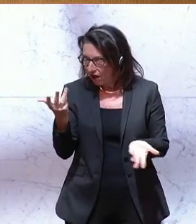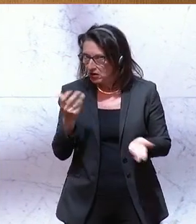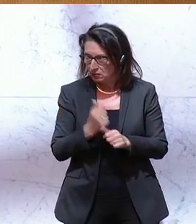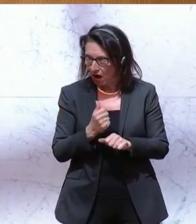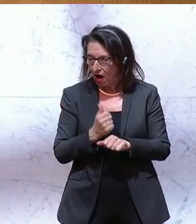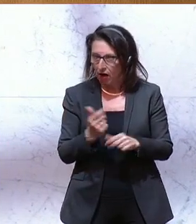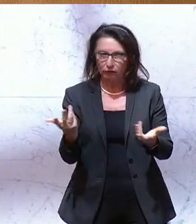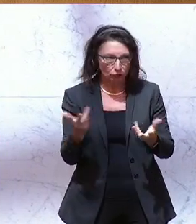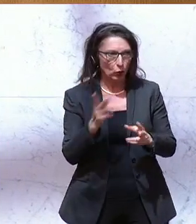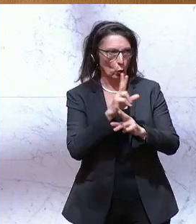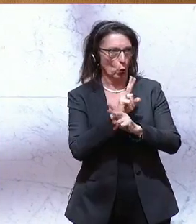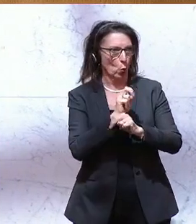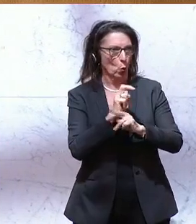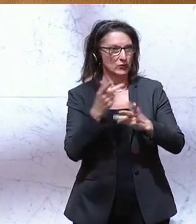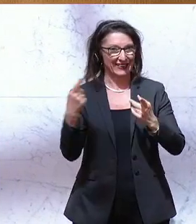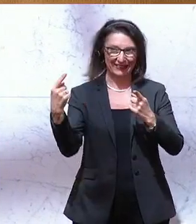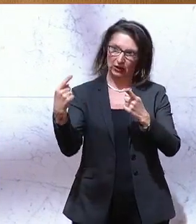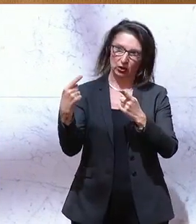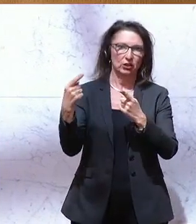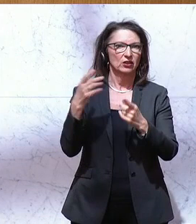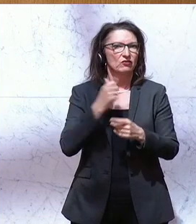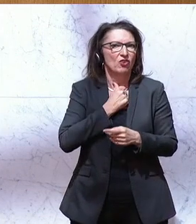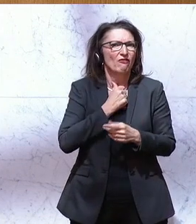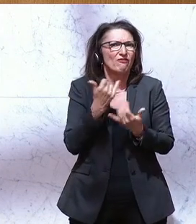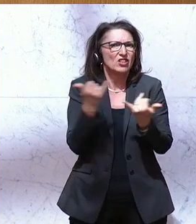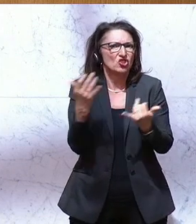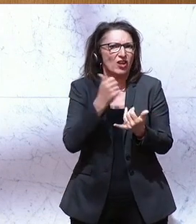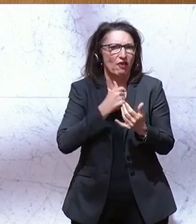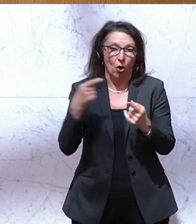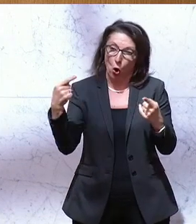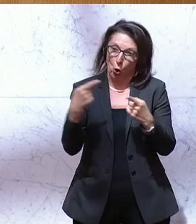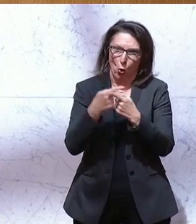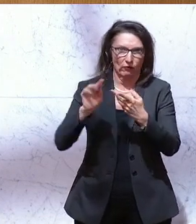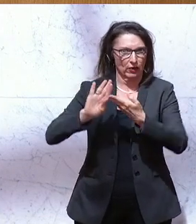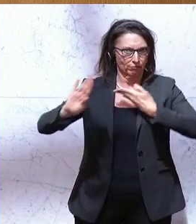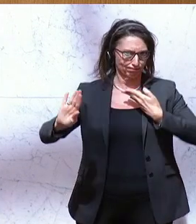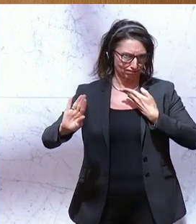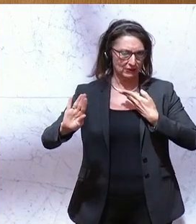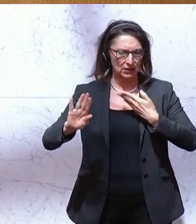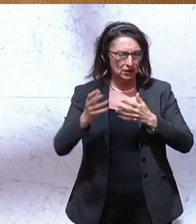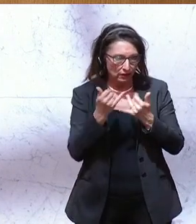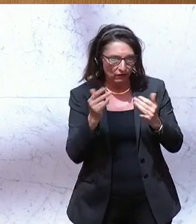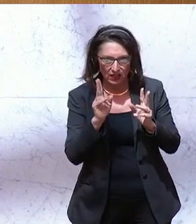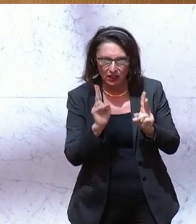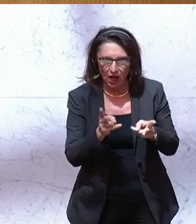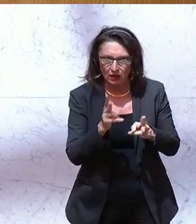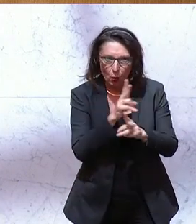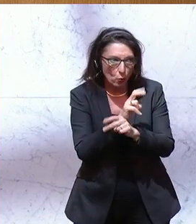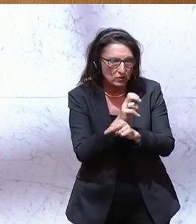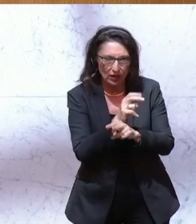wie halte ich Österreich aus diesem Konflikt heraus, wie schütze ich die österreichische Bevölkerung vor negative